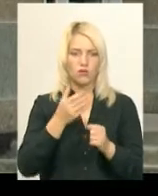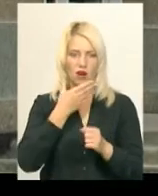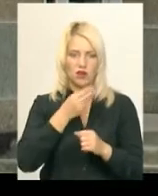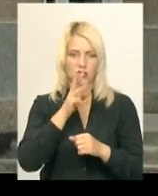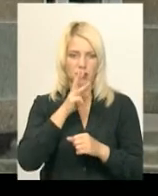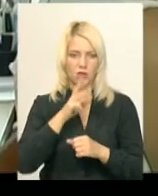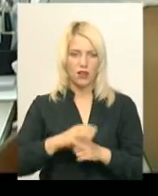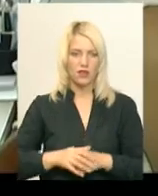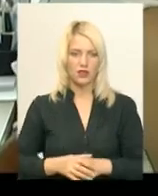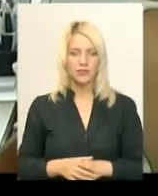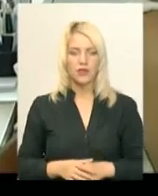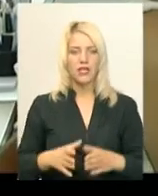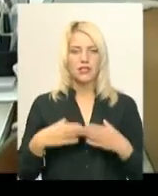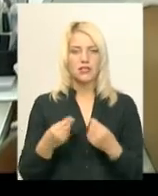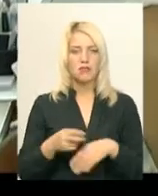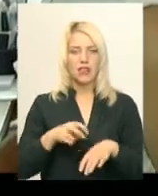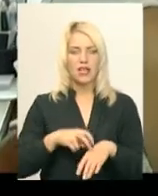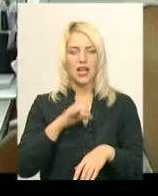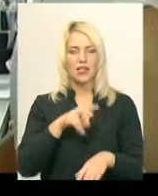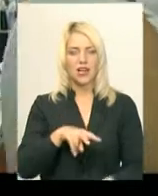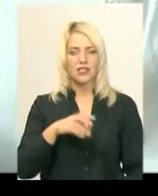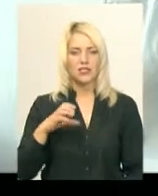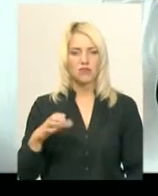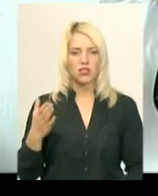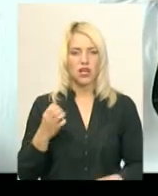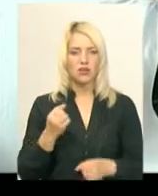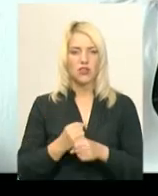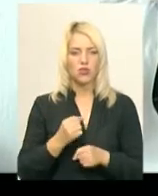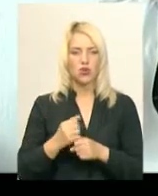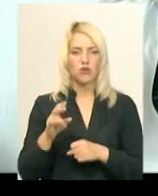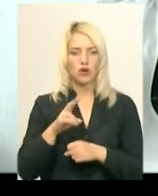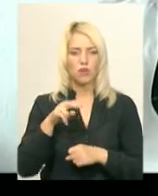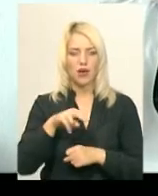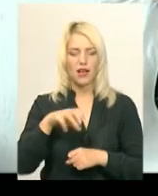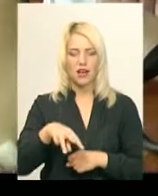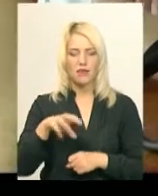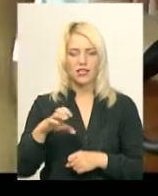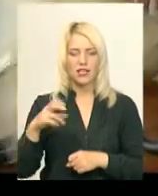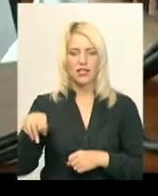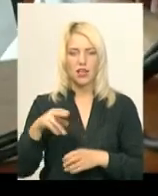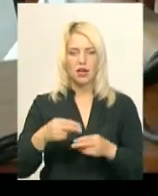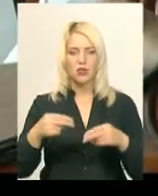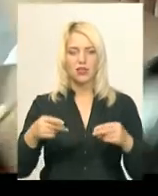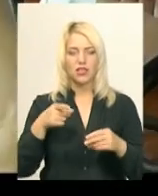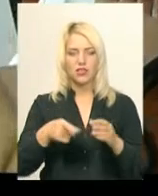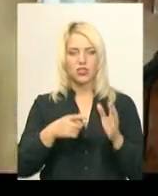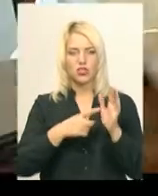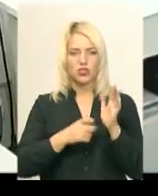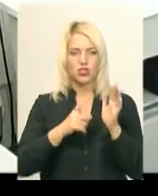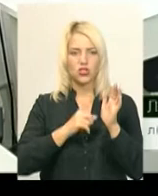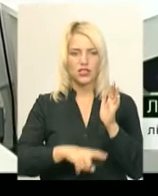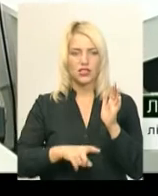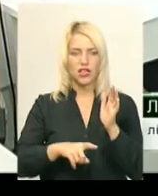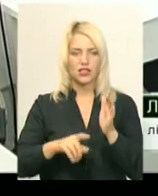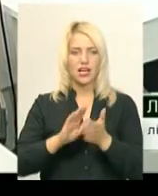гарні заробітні плати. Сімейний лікар Лариса Семчак, яка працює в Новоушницькому ПМСД, підписала 1660 декларацій з пацієнтами.